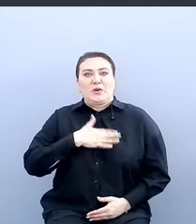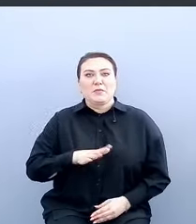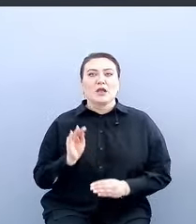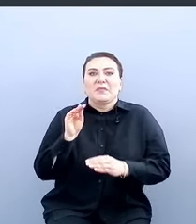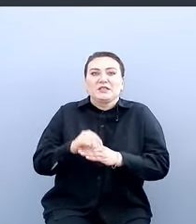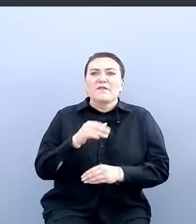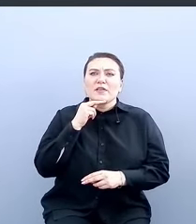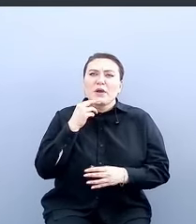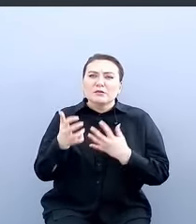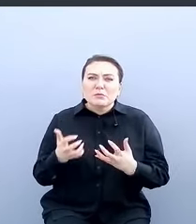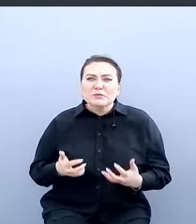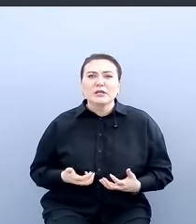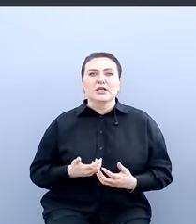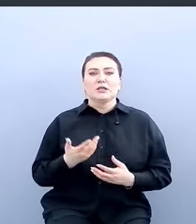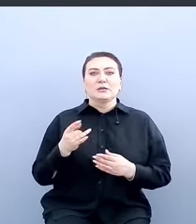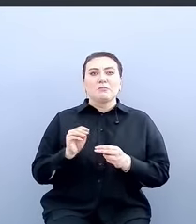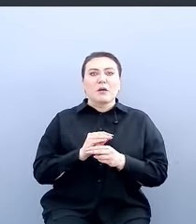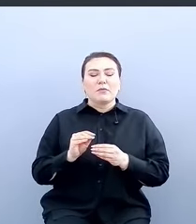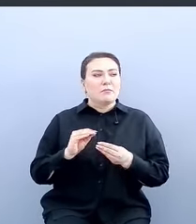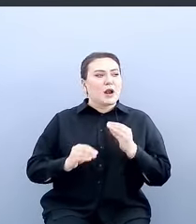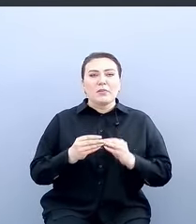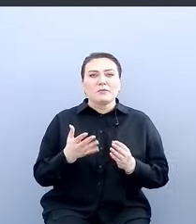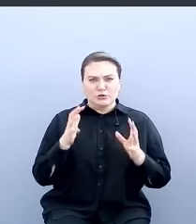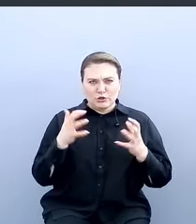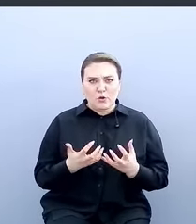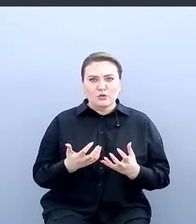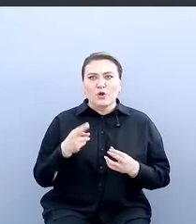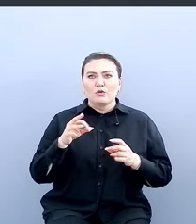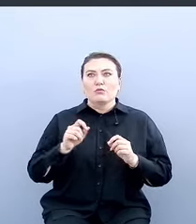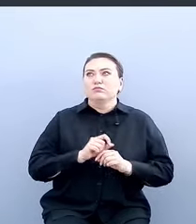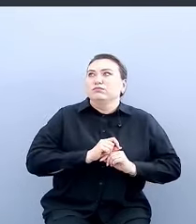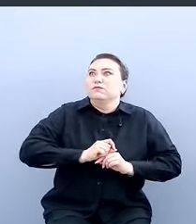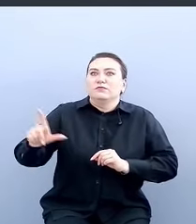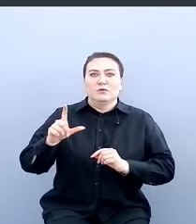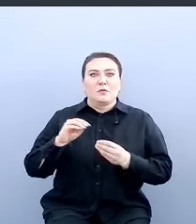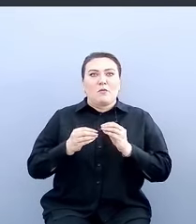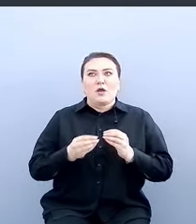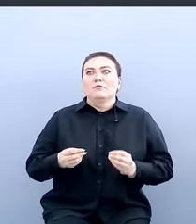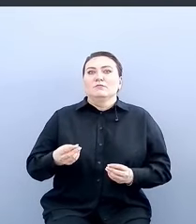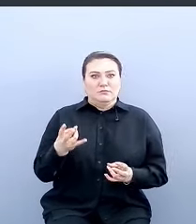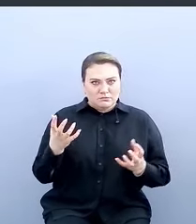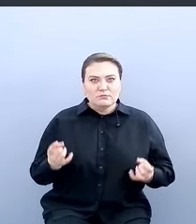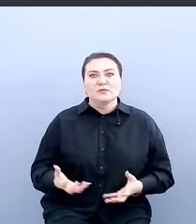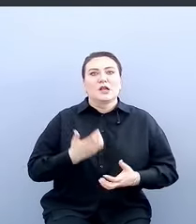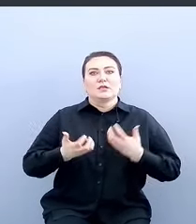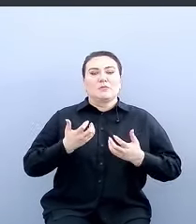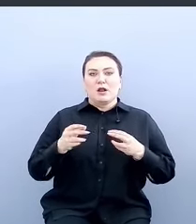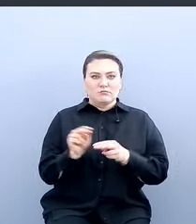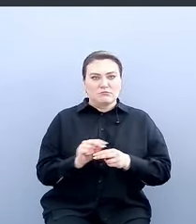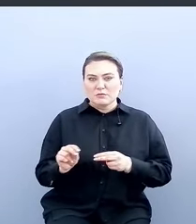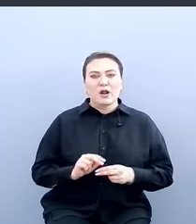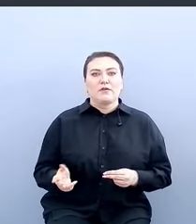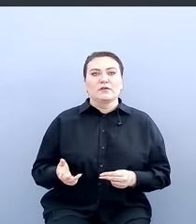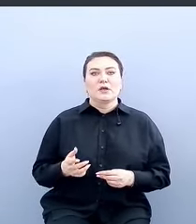знаю, внимательно это посмотреть. Если проблема серьезная, то эскалировать, в конце концов. Самое страшное, еще раз повторюсь,